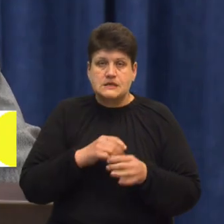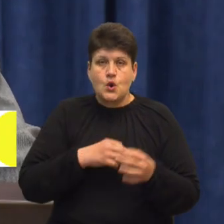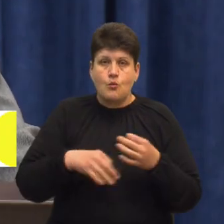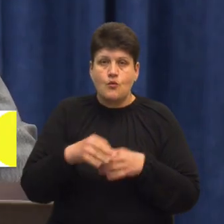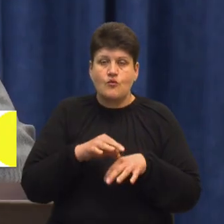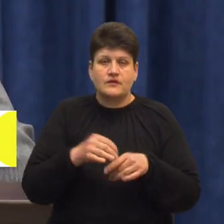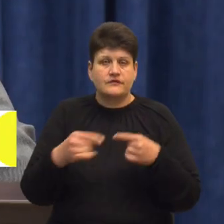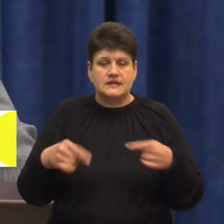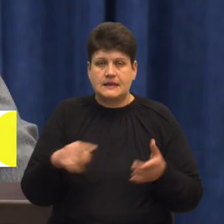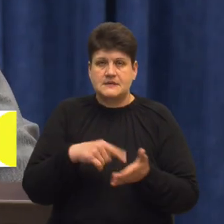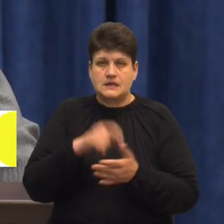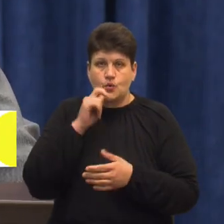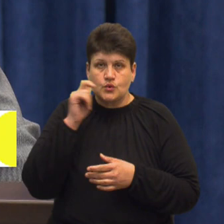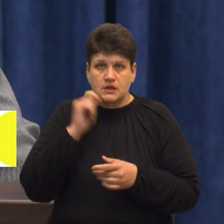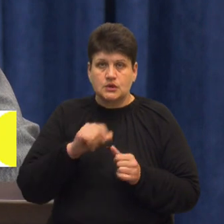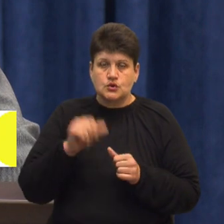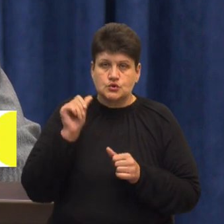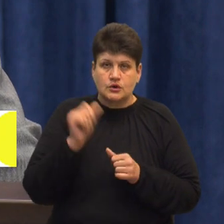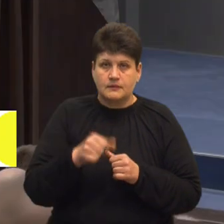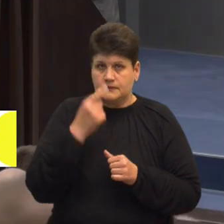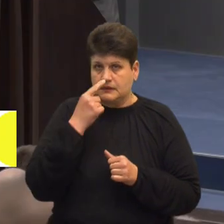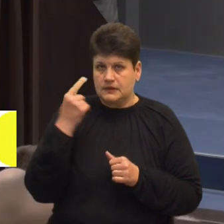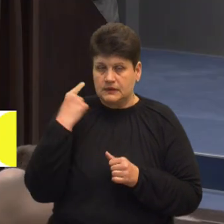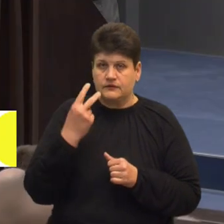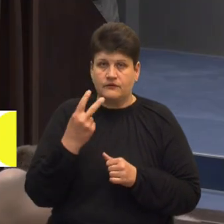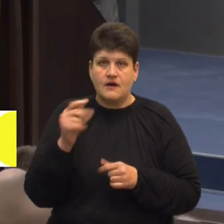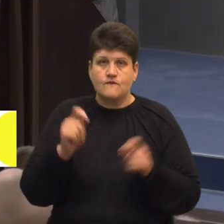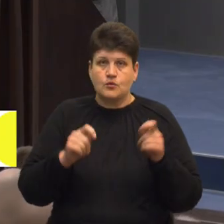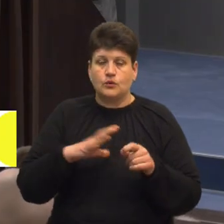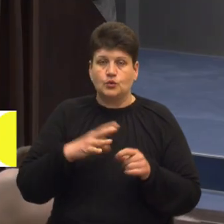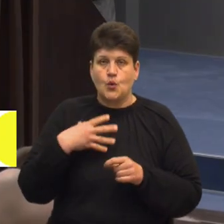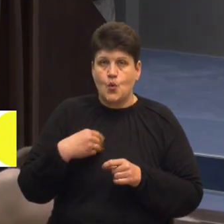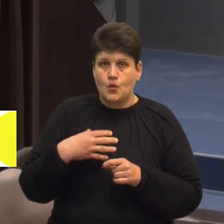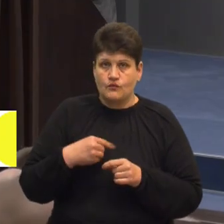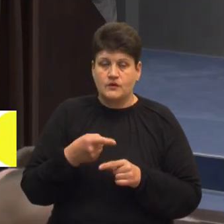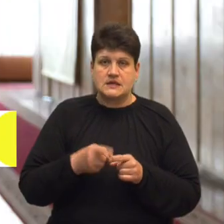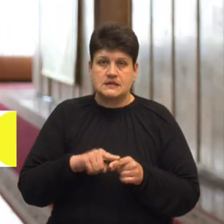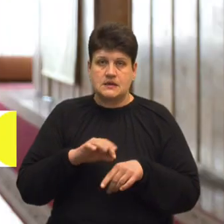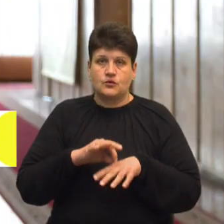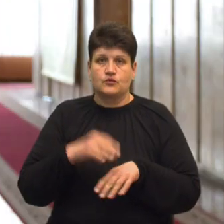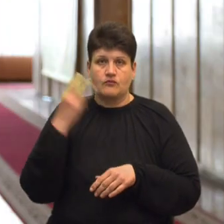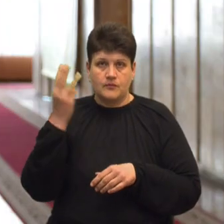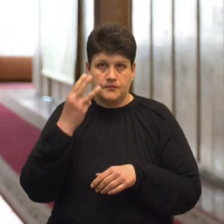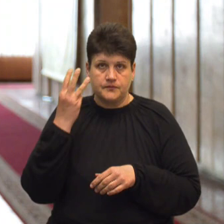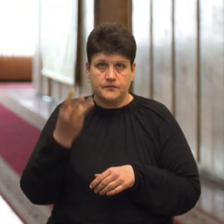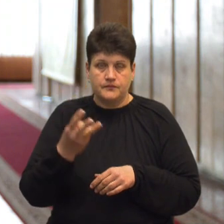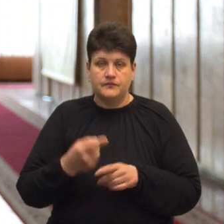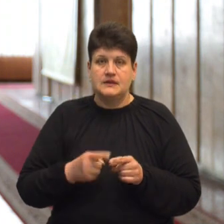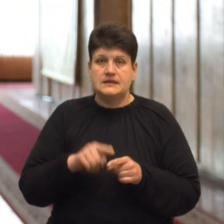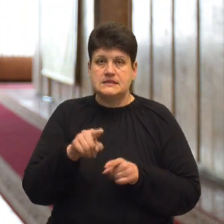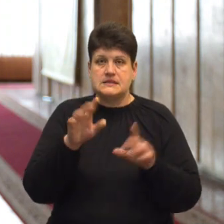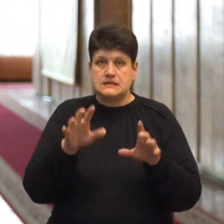у різних містах України. Зокрема, нещодавно два форуми відбулися у Львові. Згодом такий проведуть у Хмельницькому. Цей закон прямо